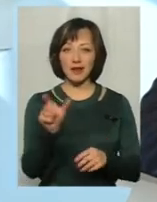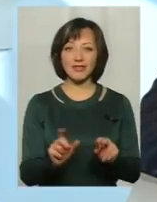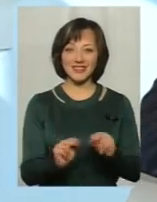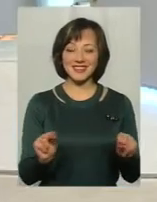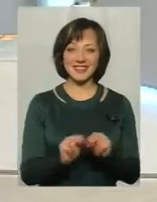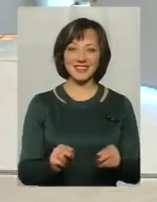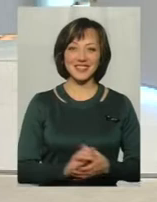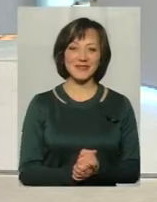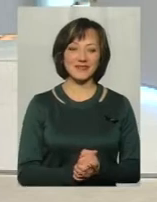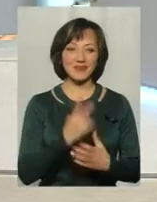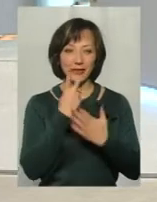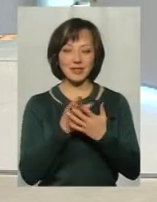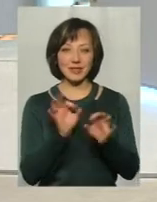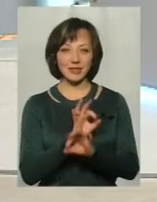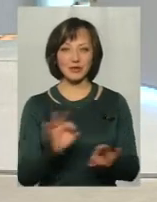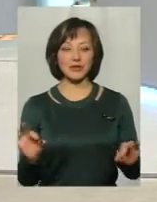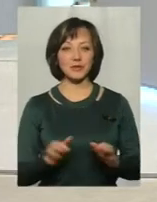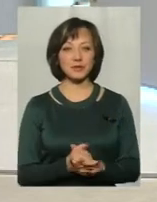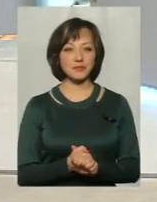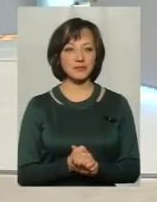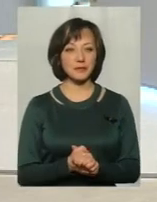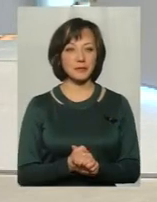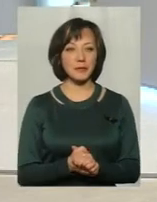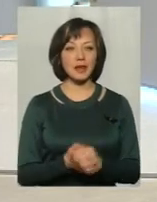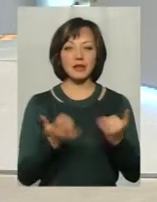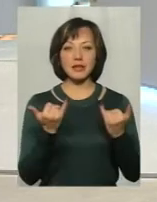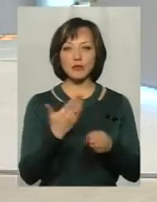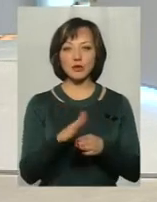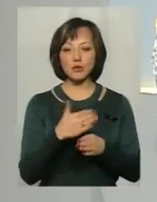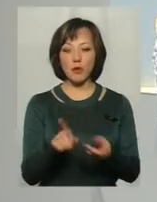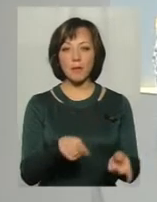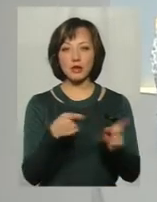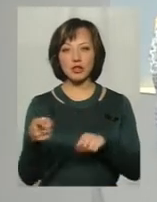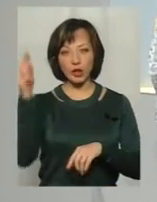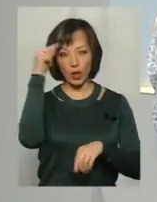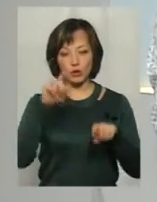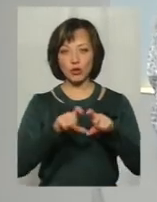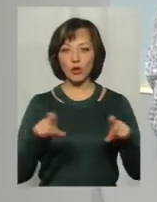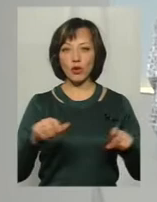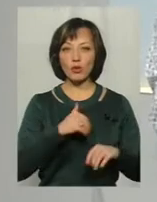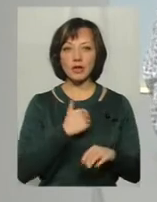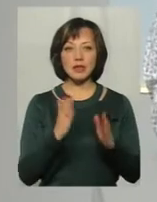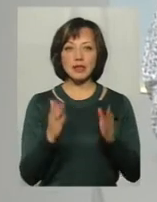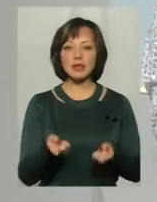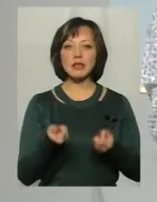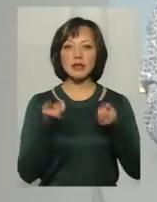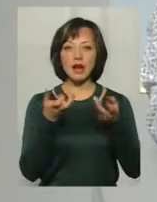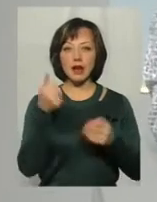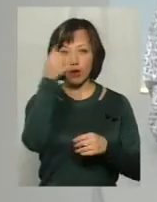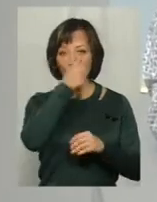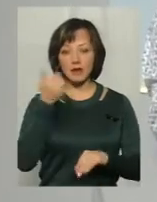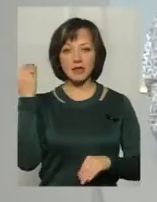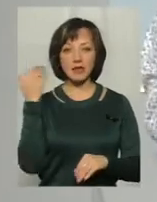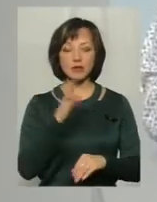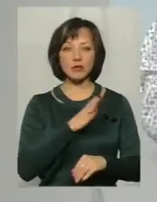Бачите, як чудово. Ми зараз поступово перейшли до школи, і я хотіла би, буквально декілька років назад, був